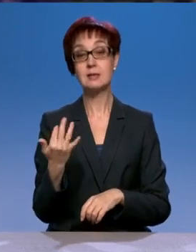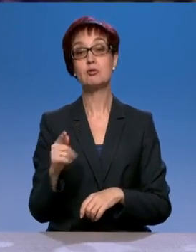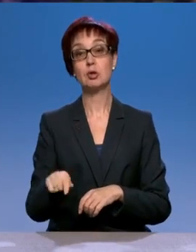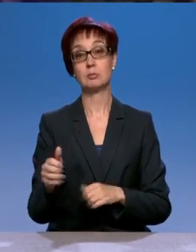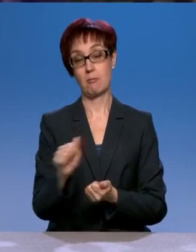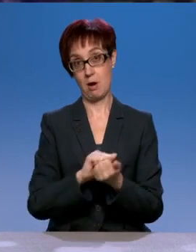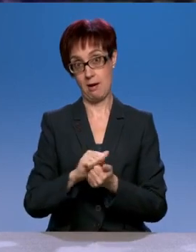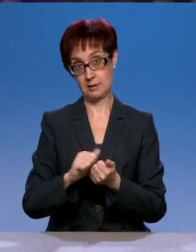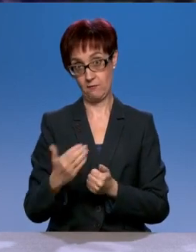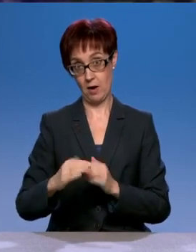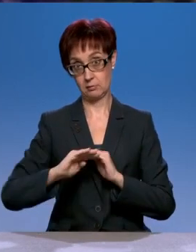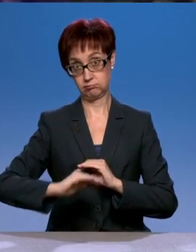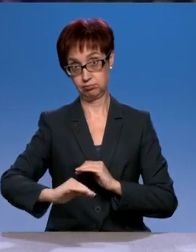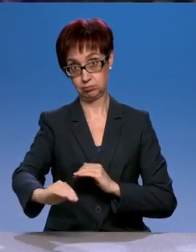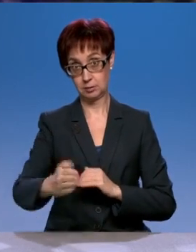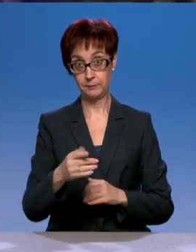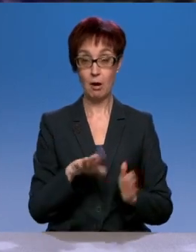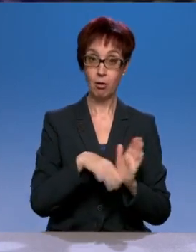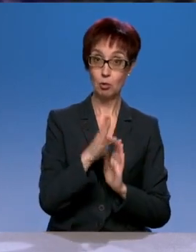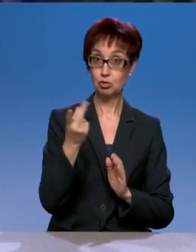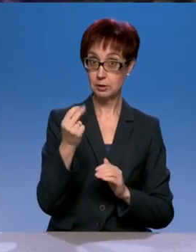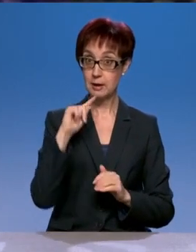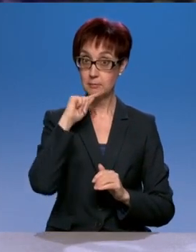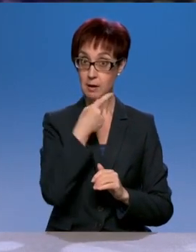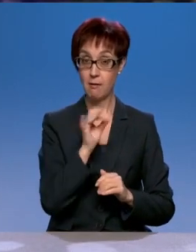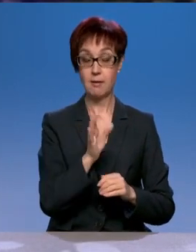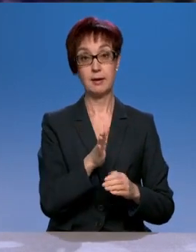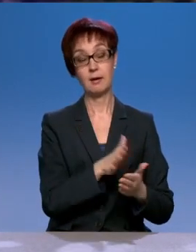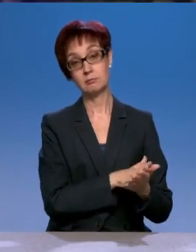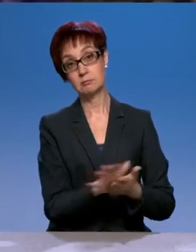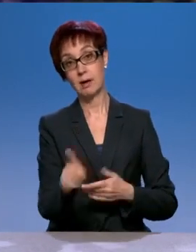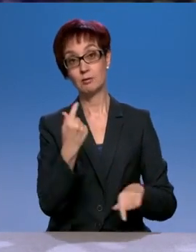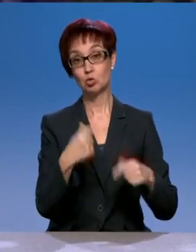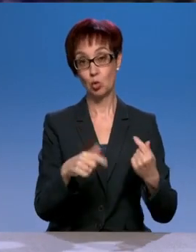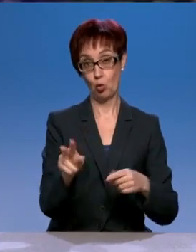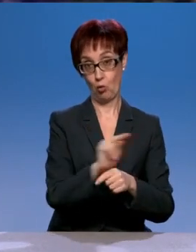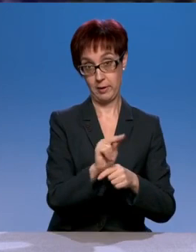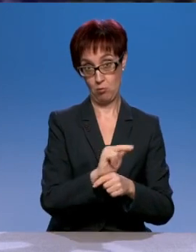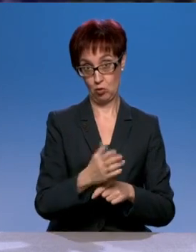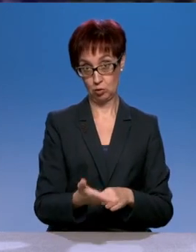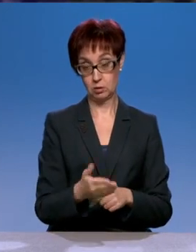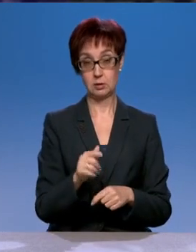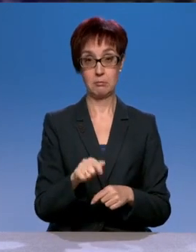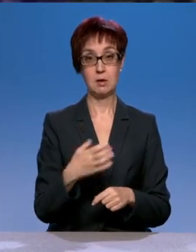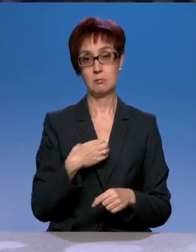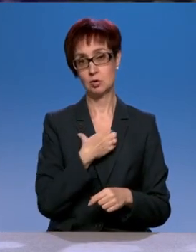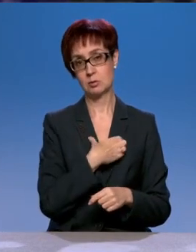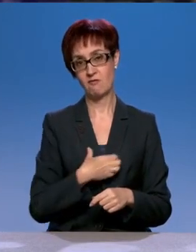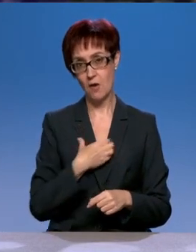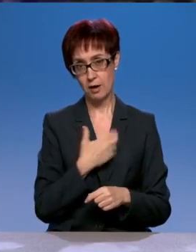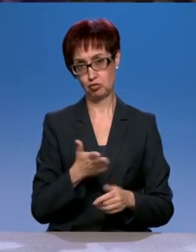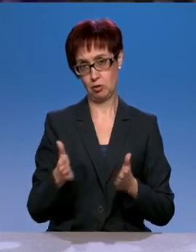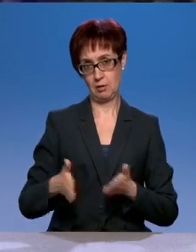каких-то других, может быть, не столь важных, как М-11 или М-10 магистралей. Но какие-то менее